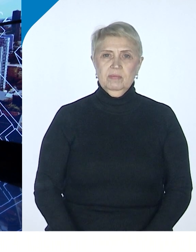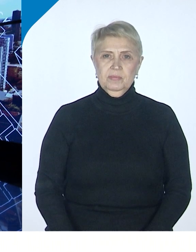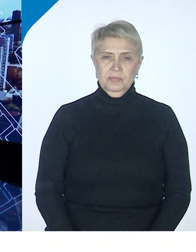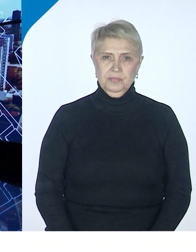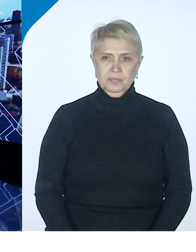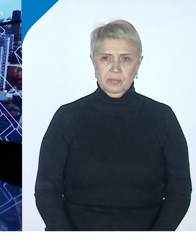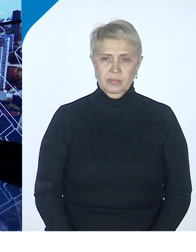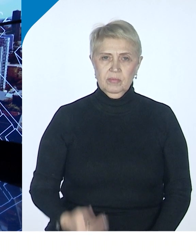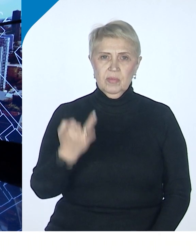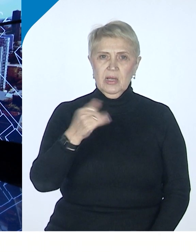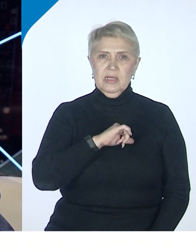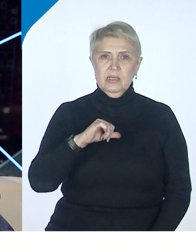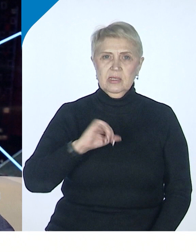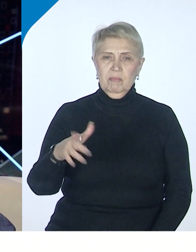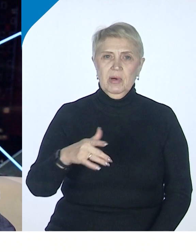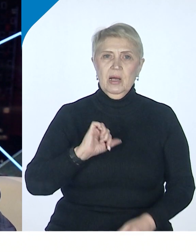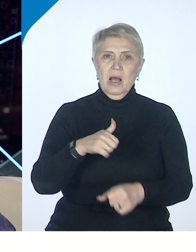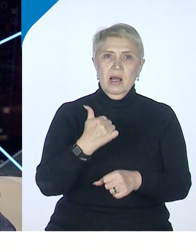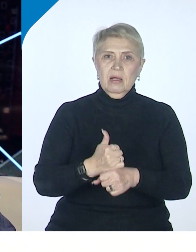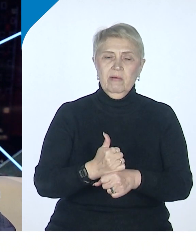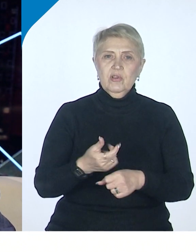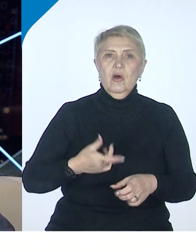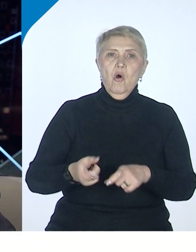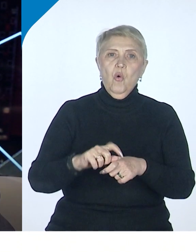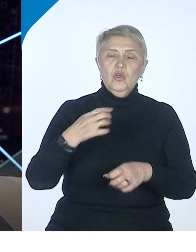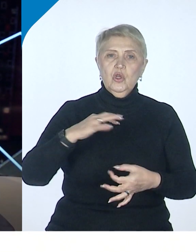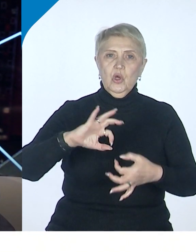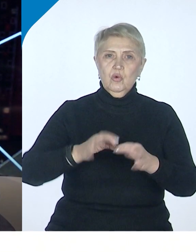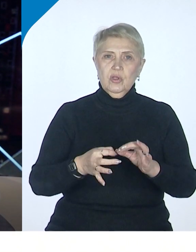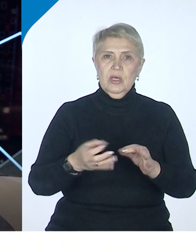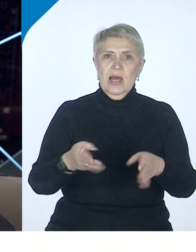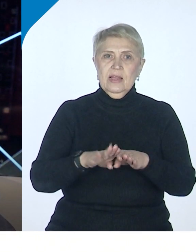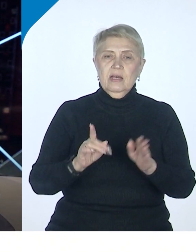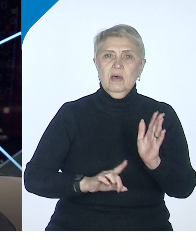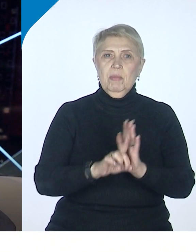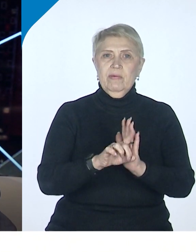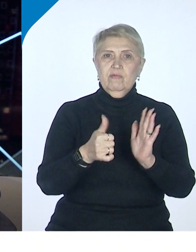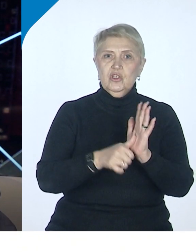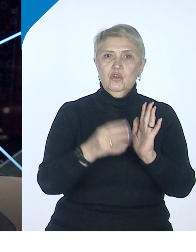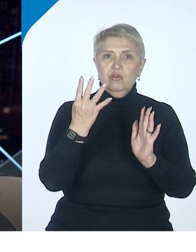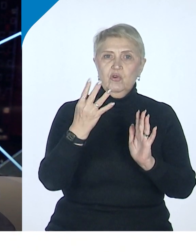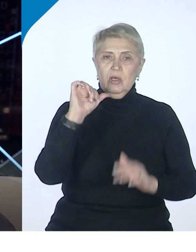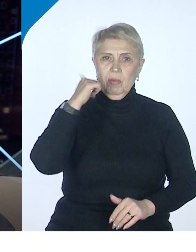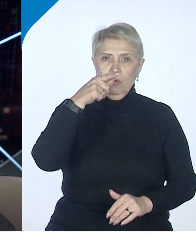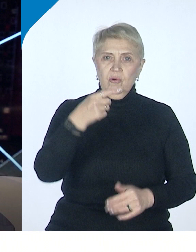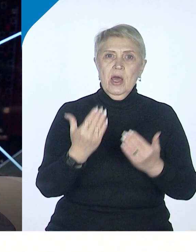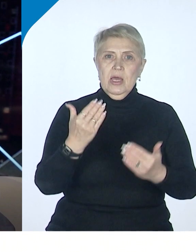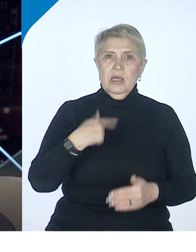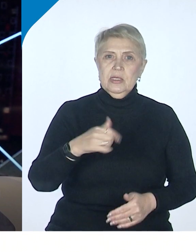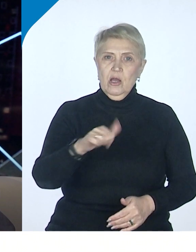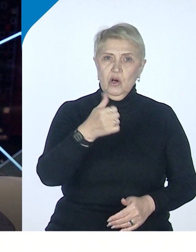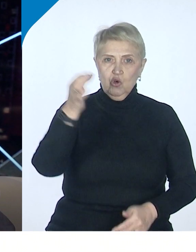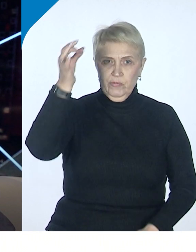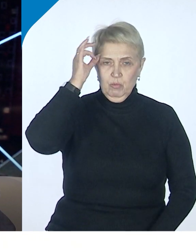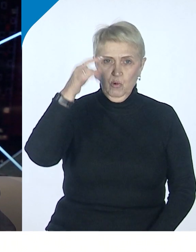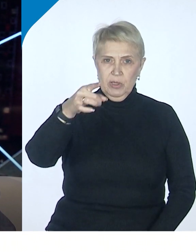и, самое главное, очень результативным. Тогда появились, в 64-м году, если хорошо вспомнить,